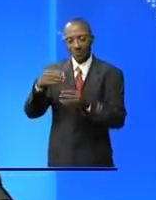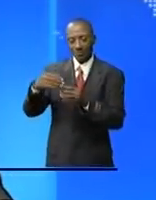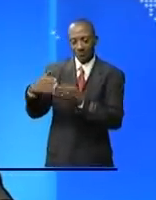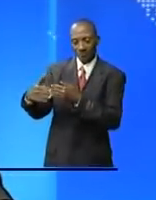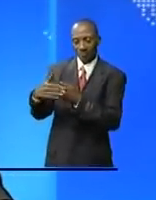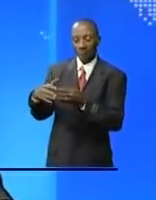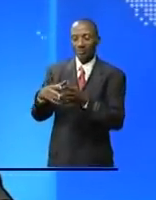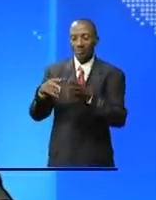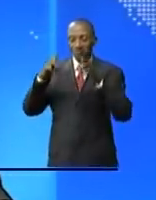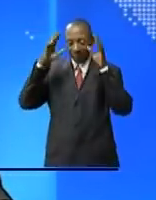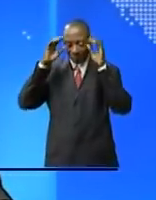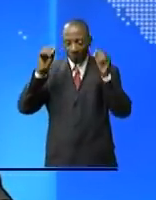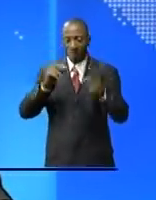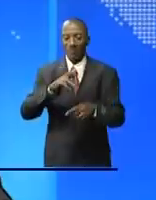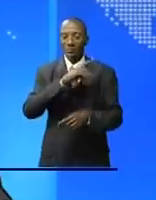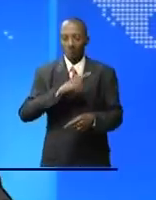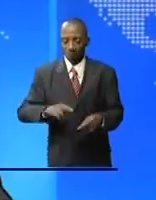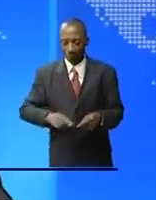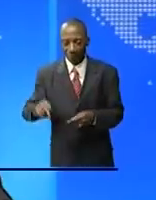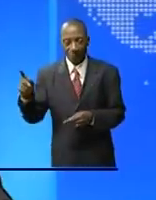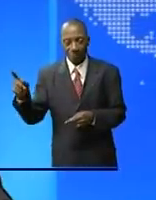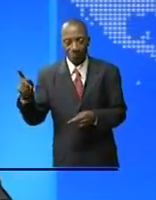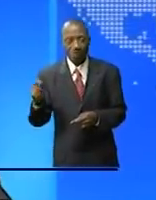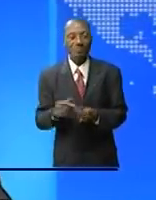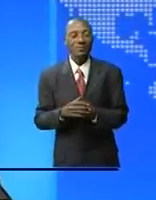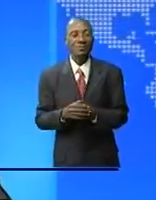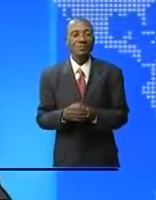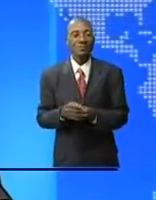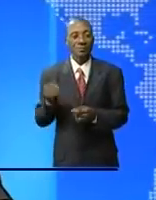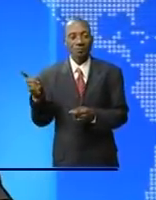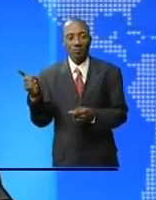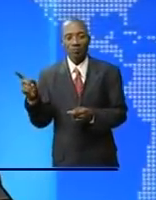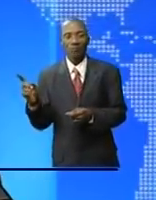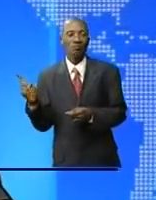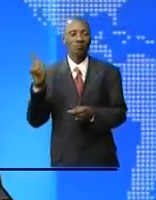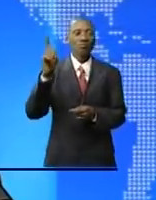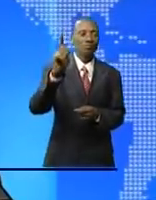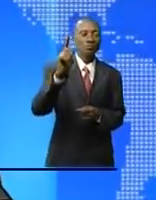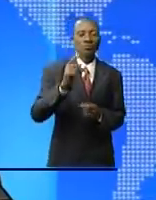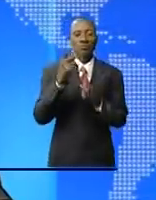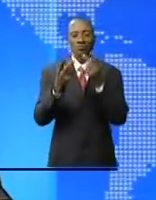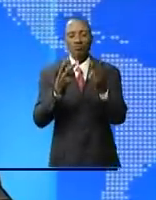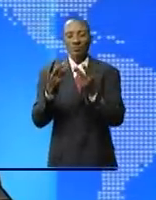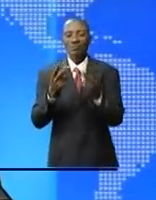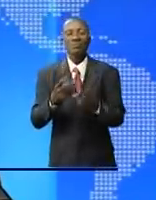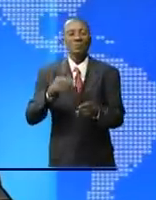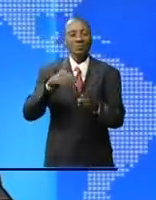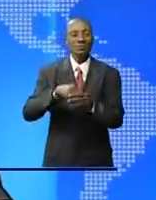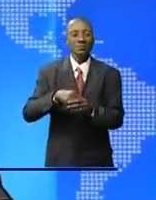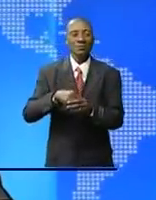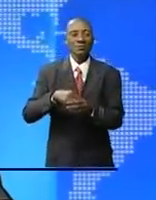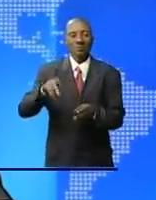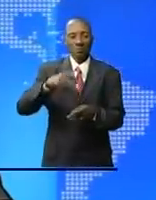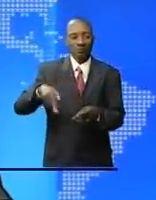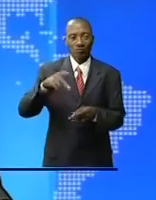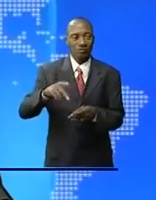du Sankourou, une occasion pour Nené Manouanina d'échanger avec la notabilité de la dite province autour de la